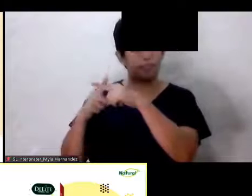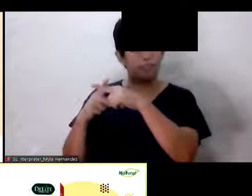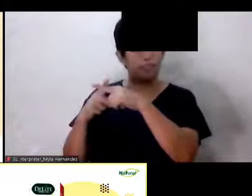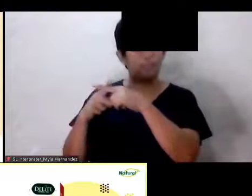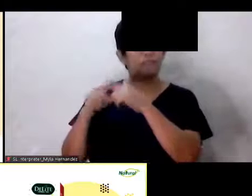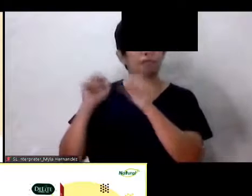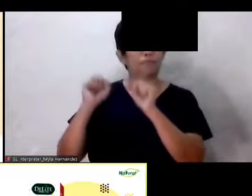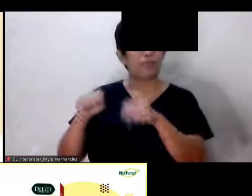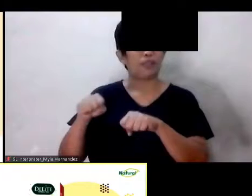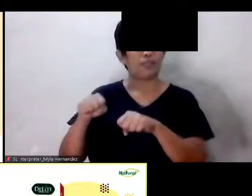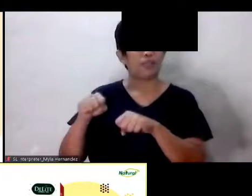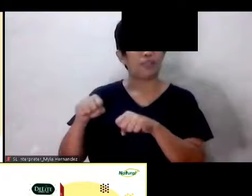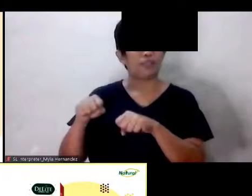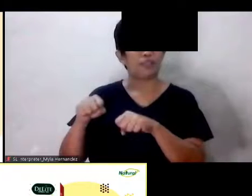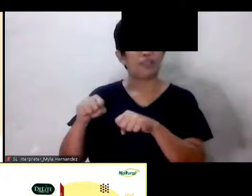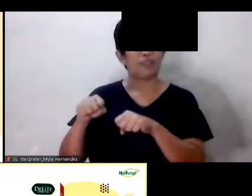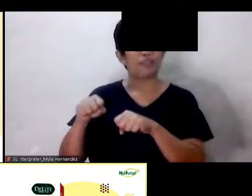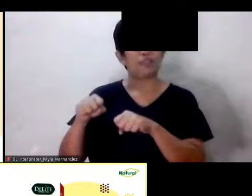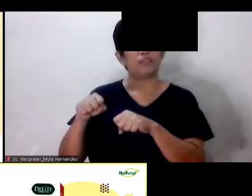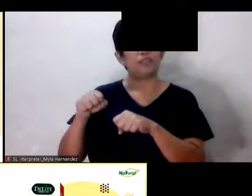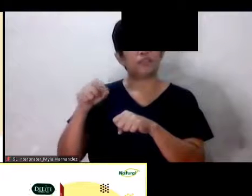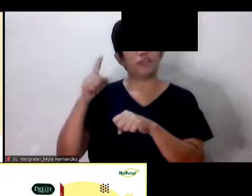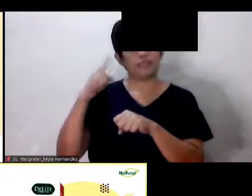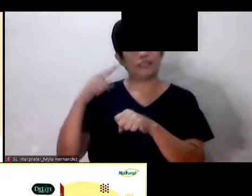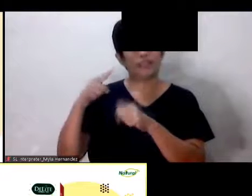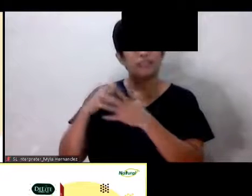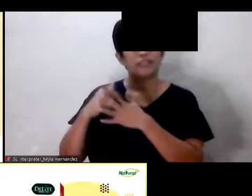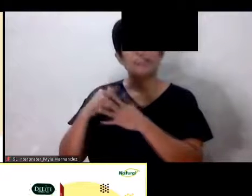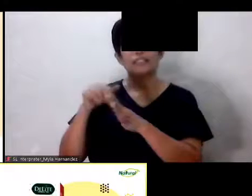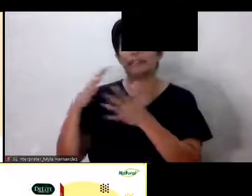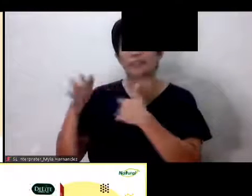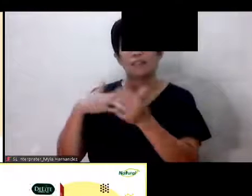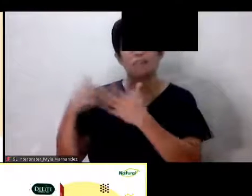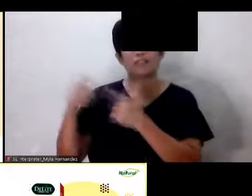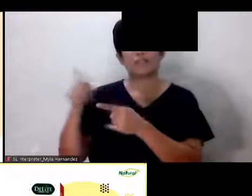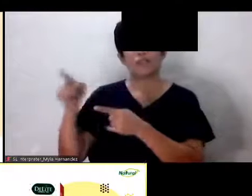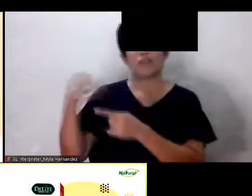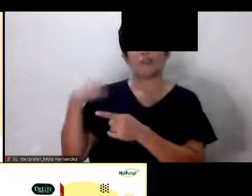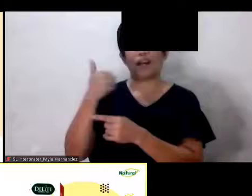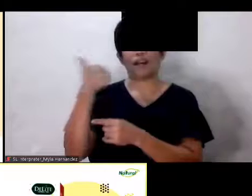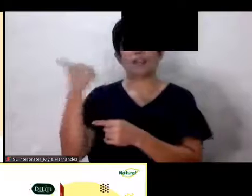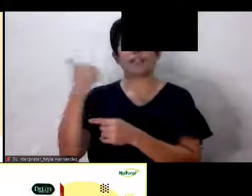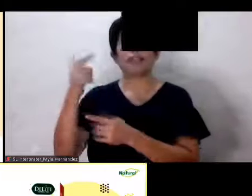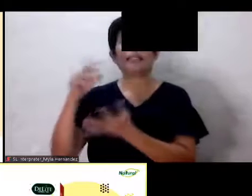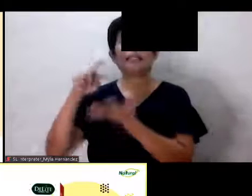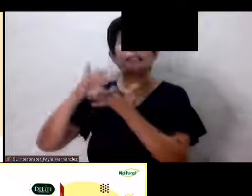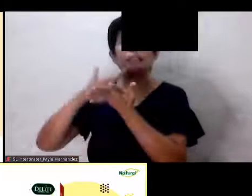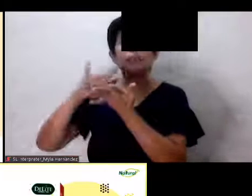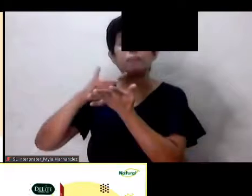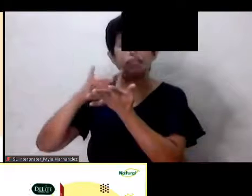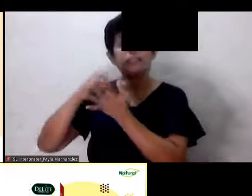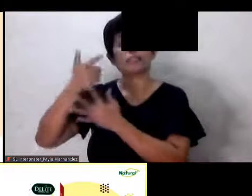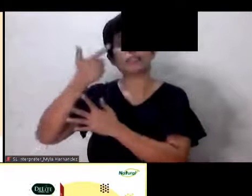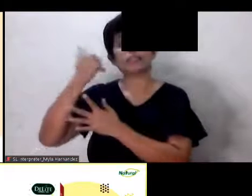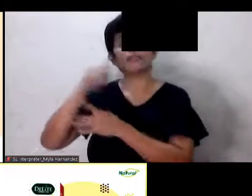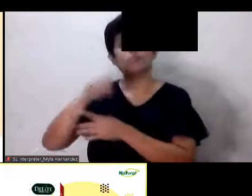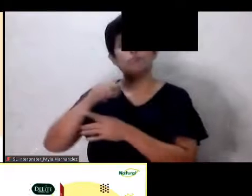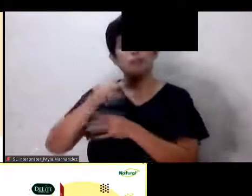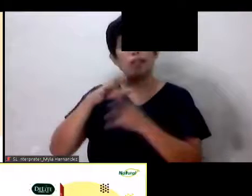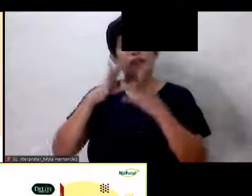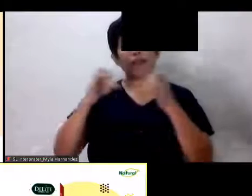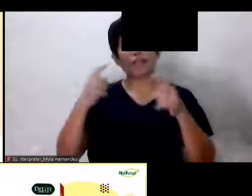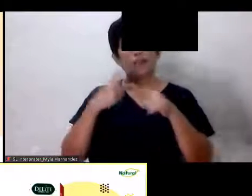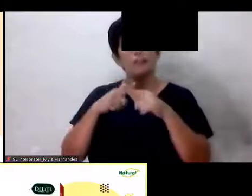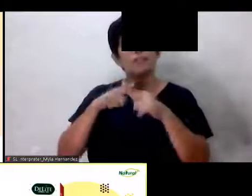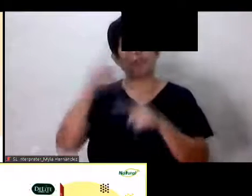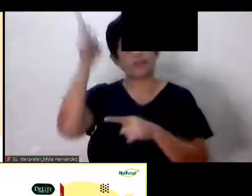Pwede po For maintenance Maski Kahit may maintenance Po kayo Dahil Gulay siya talaga Gulay